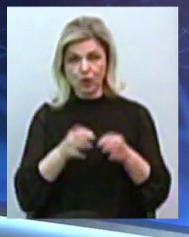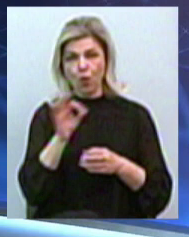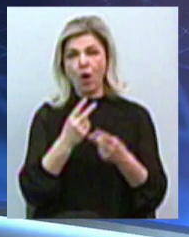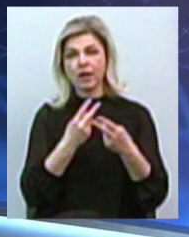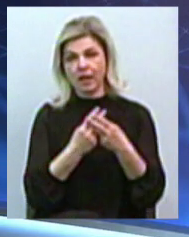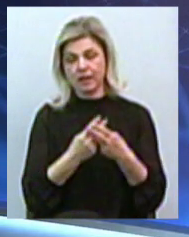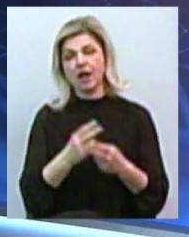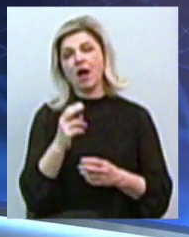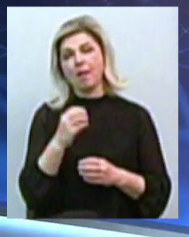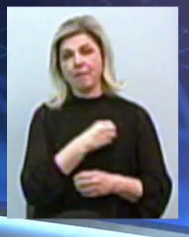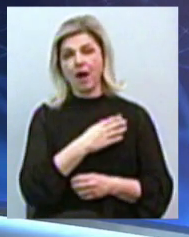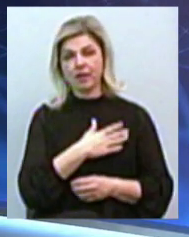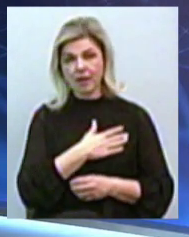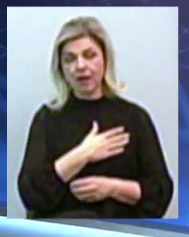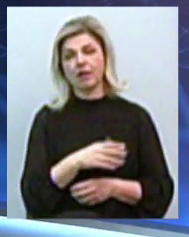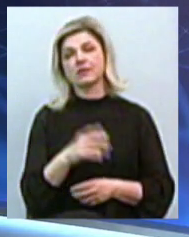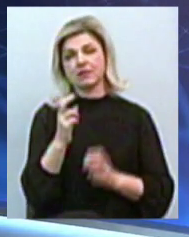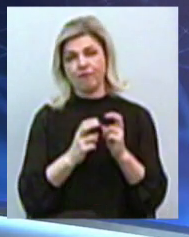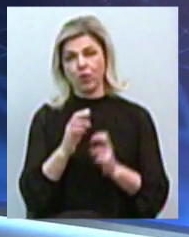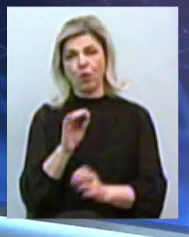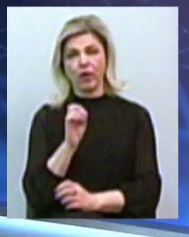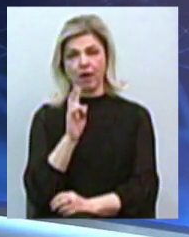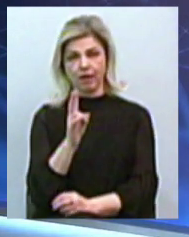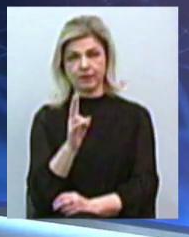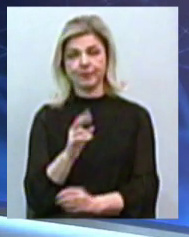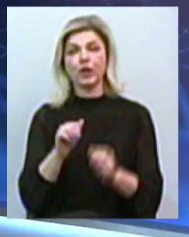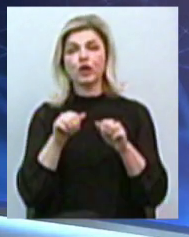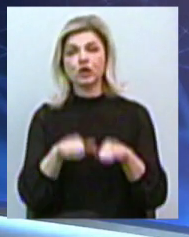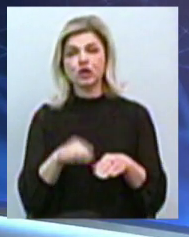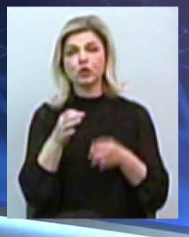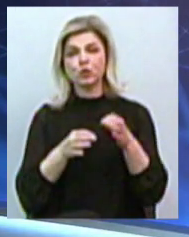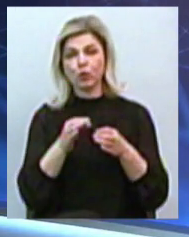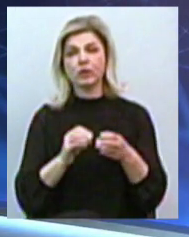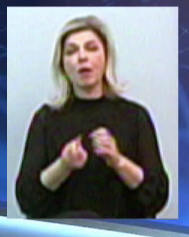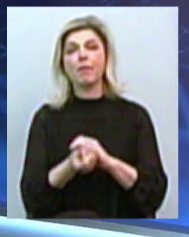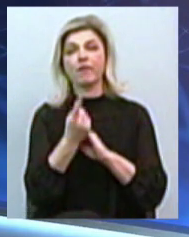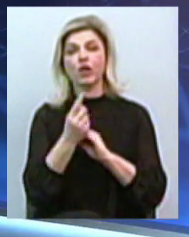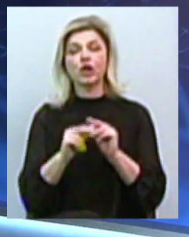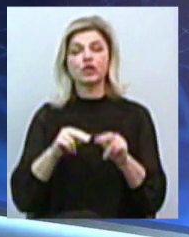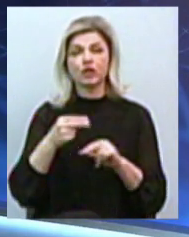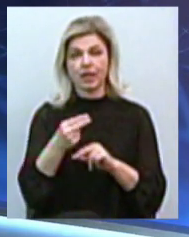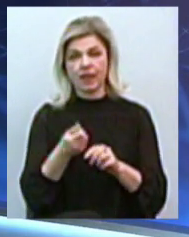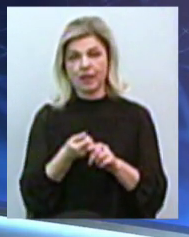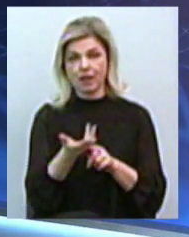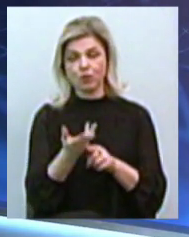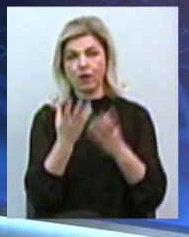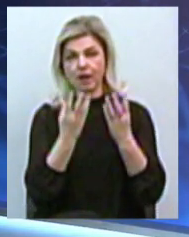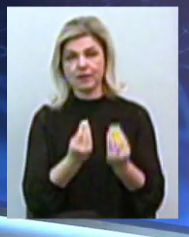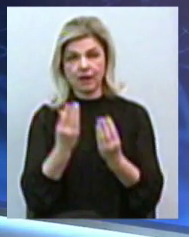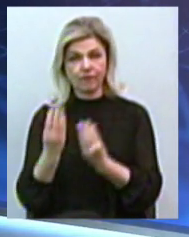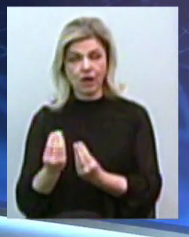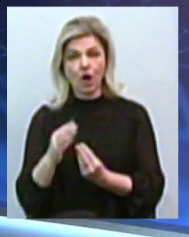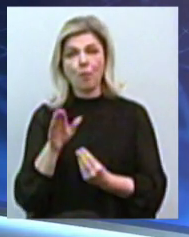ПАД «Миколаївський суднобудівний завод «Океан». Саме рішення суду з'явилися лише через кілька днів після цього у реєстрі судових